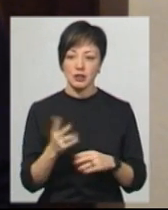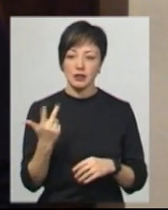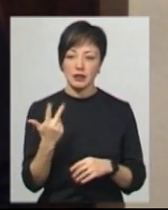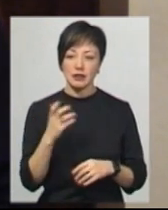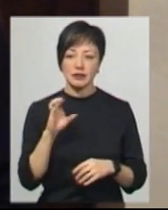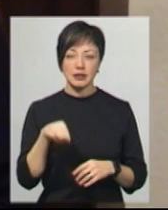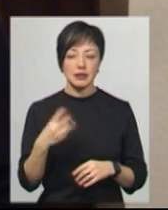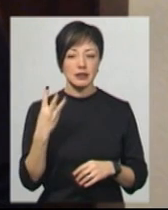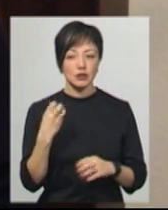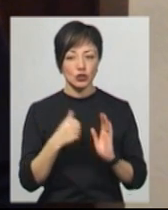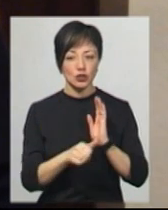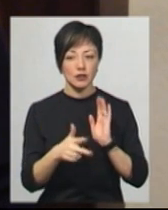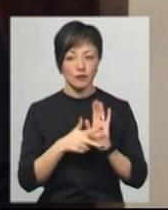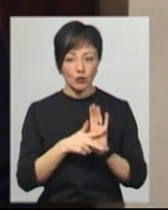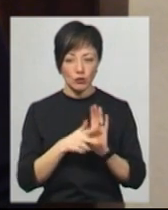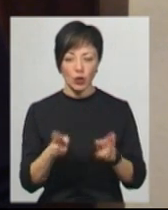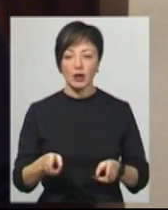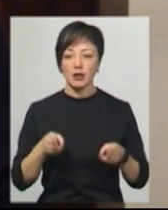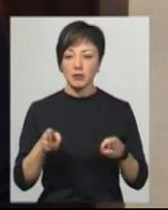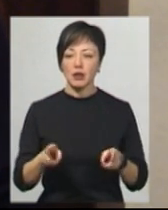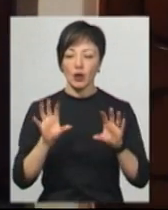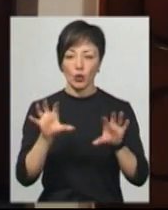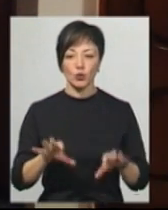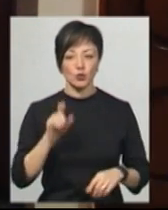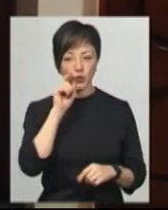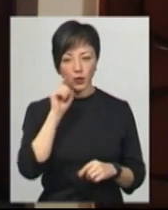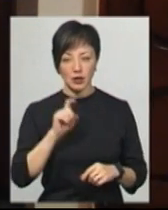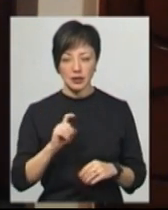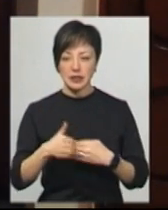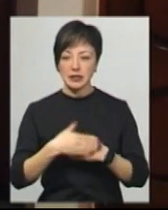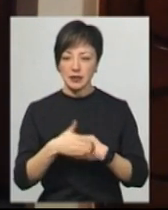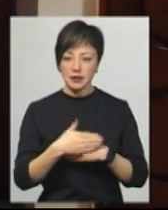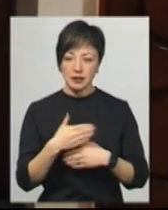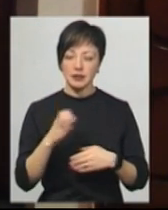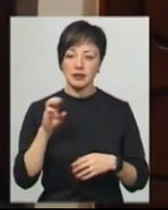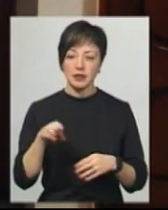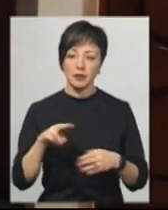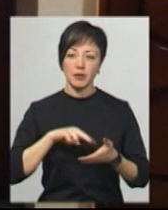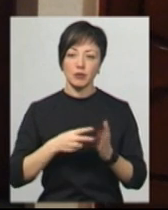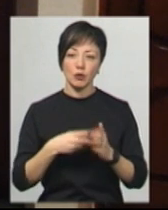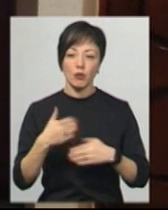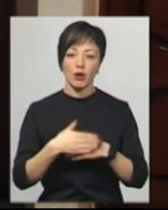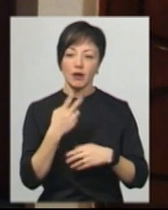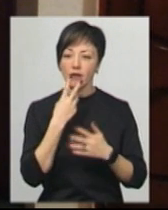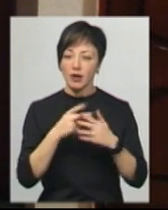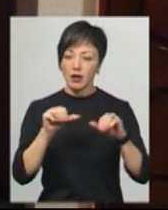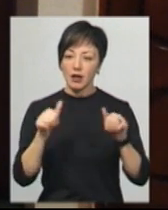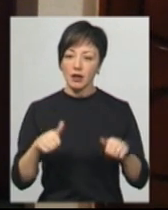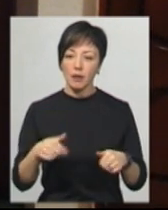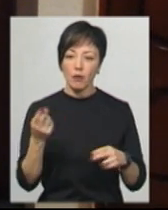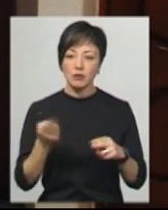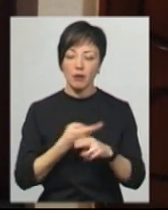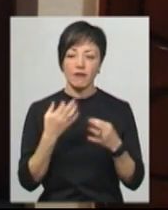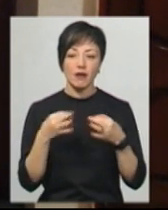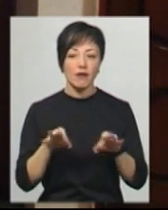статті 368 Кримінального кодексу України. Санкція статті передбачає покарання у вигляді позбавлення волі